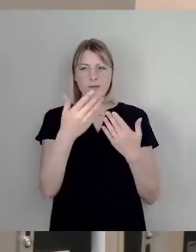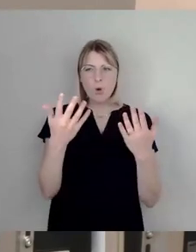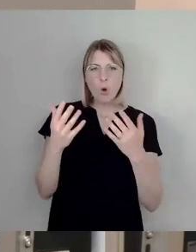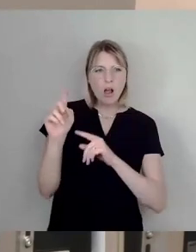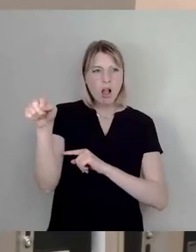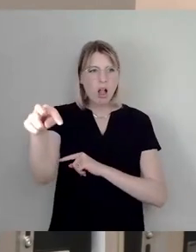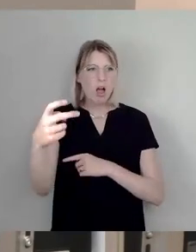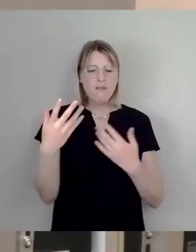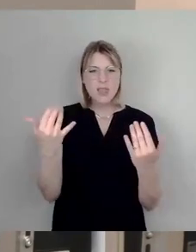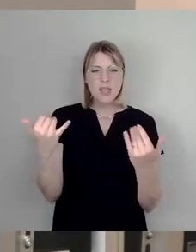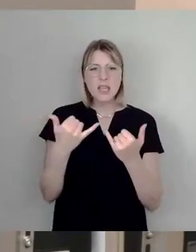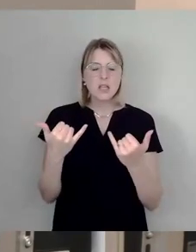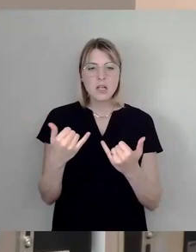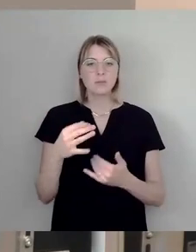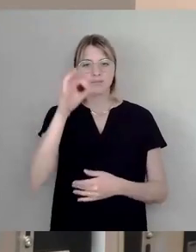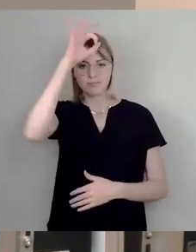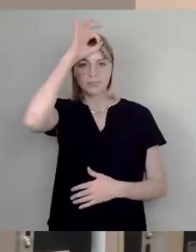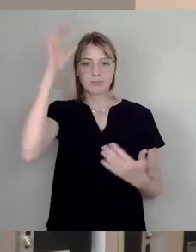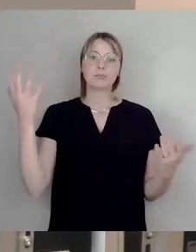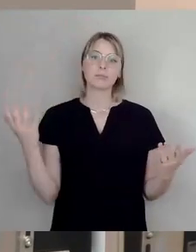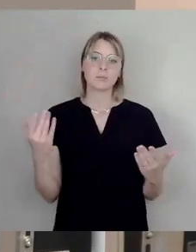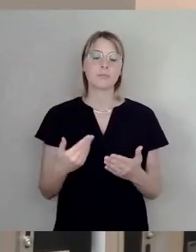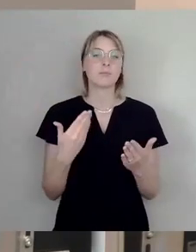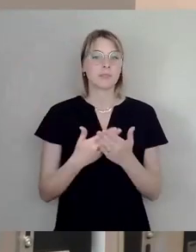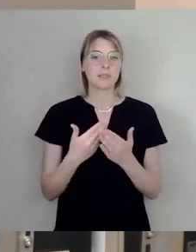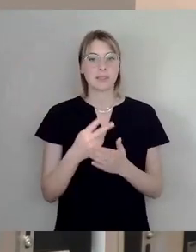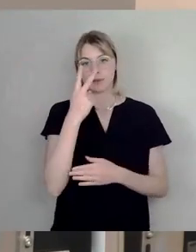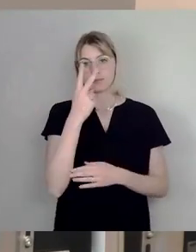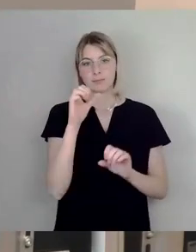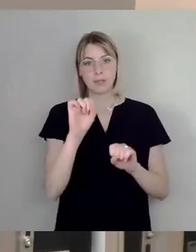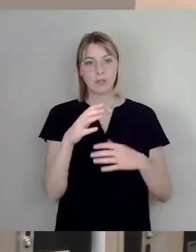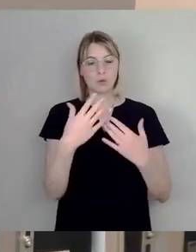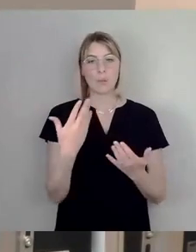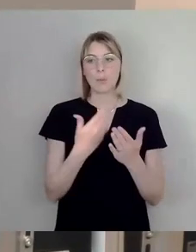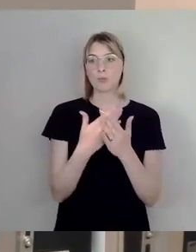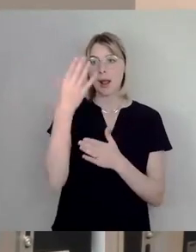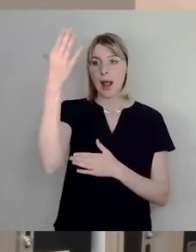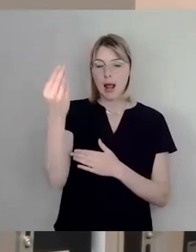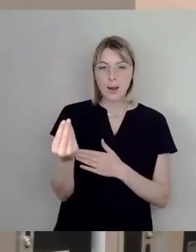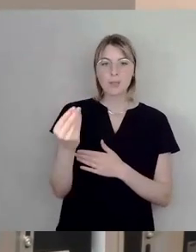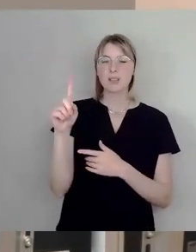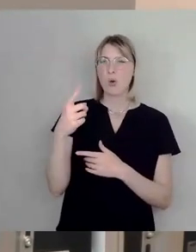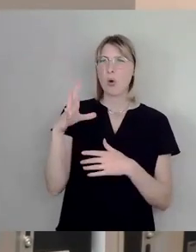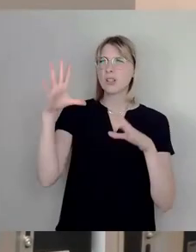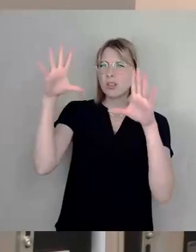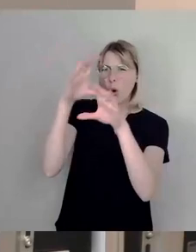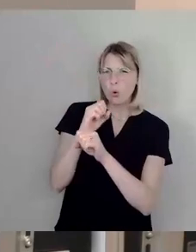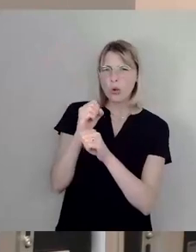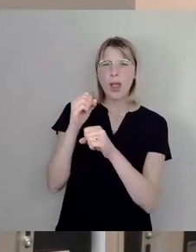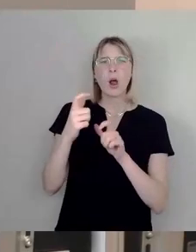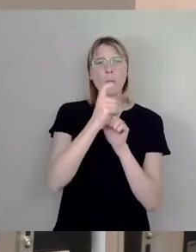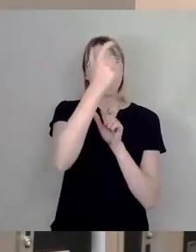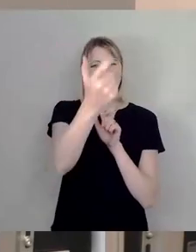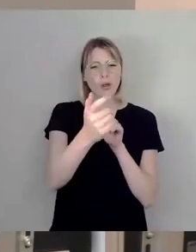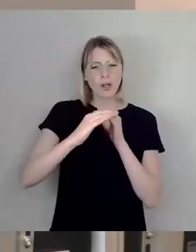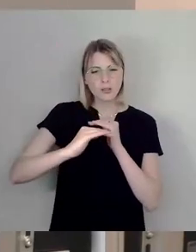deutlich geworden. Wir haben in gewissen, vor allem so in Herbstzeiten, ein Helligkeitsproblem, insbesondere unter diesen Brückenanlagen. Wir haben ein ganz großes